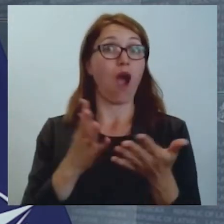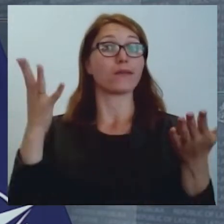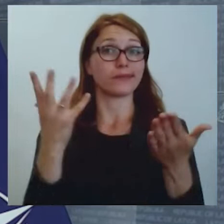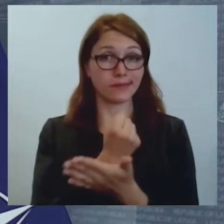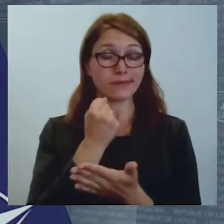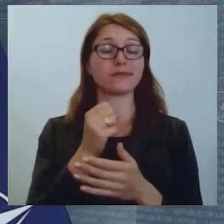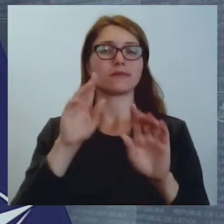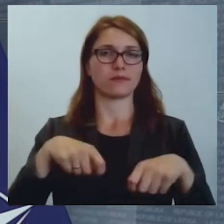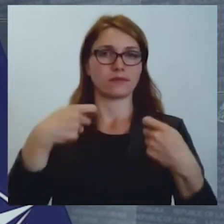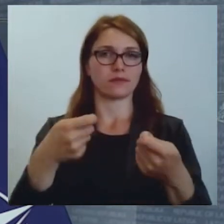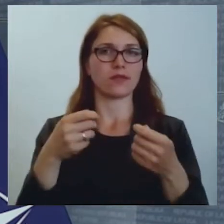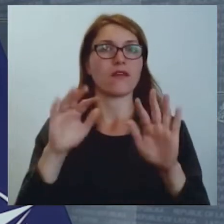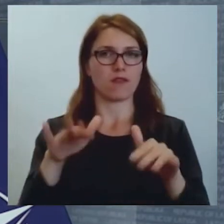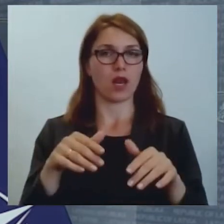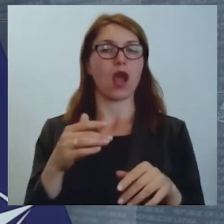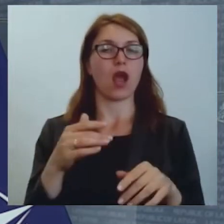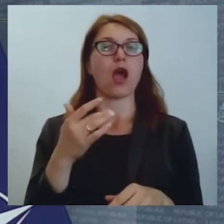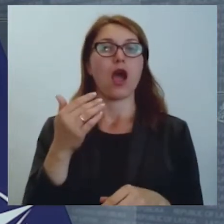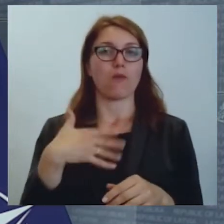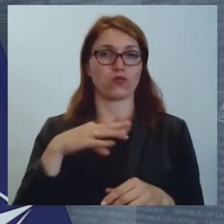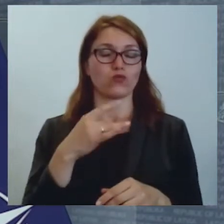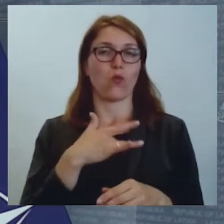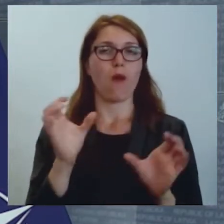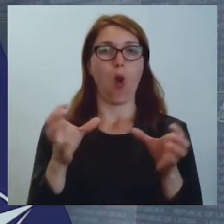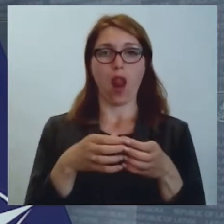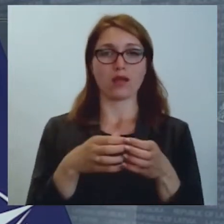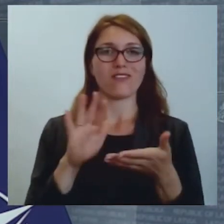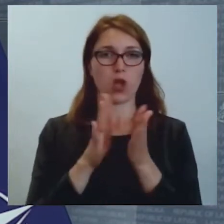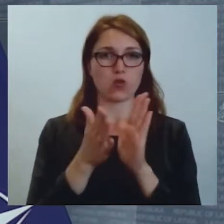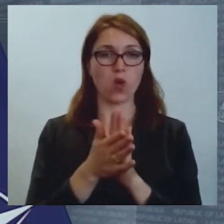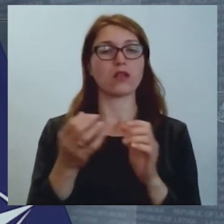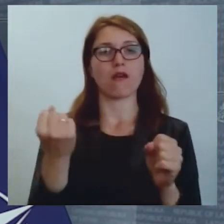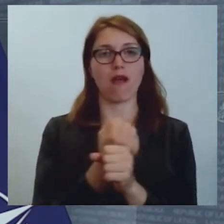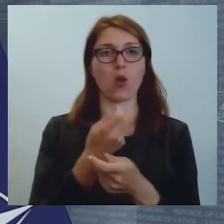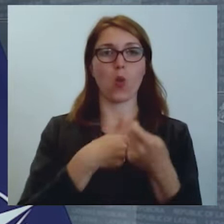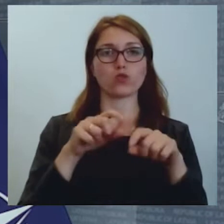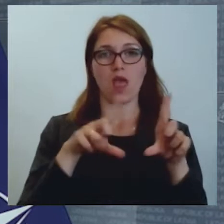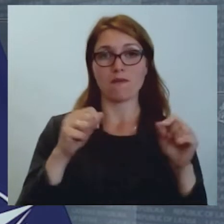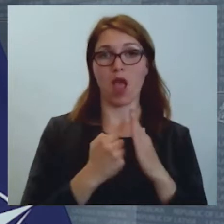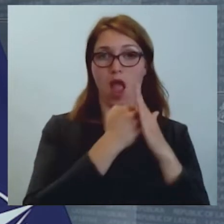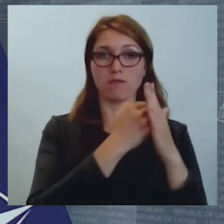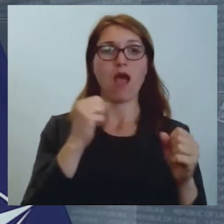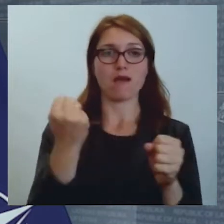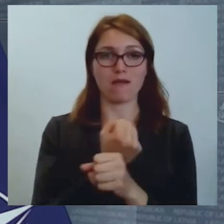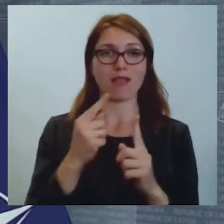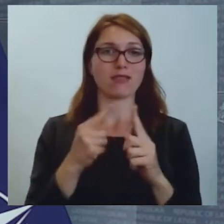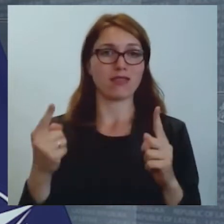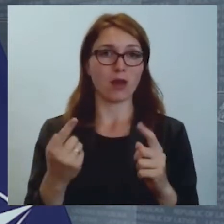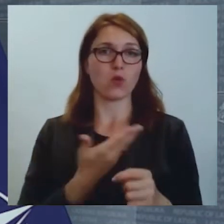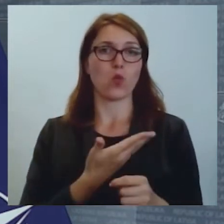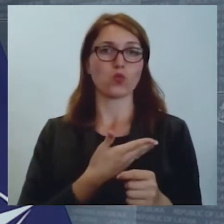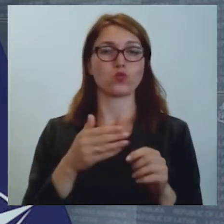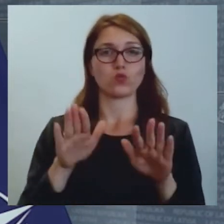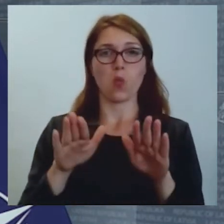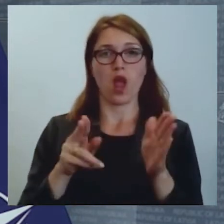koalīcija kopumā vienojās iet šajā virzienā gan par uzņēmēju atbalstu, gan par termiņu uztrēšanās atļauju un